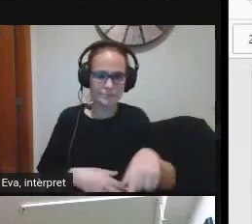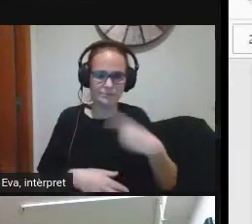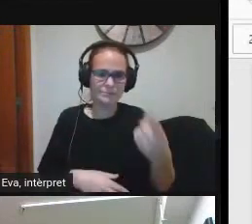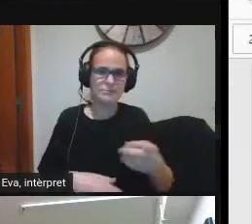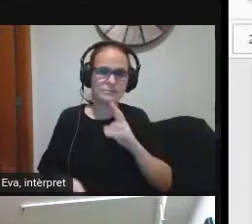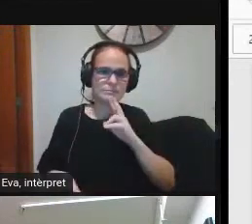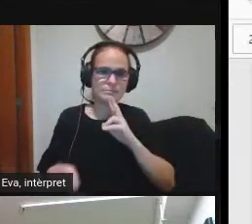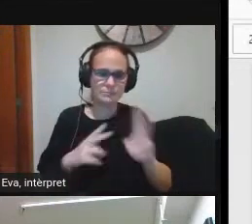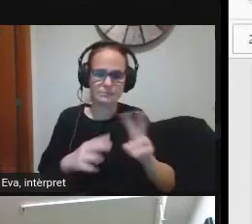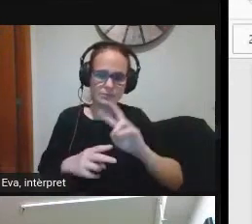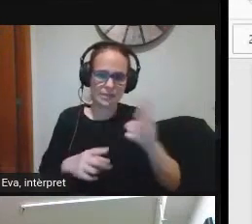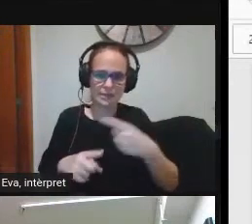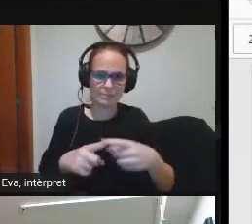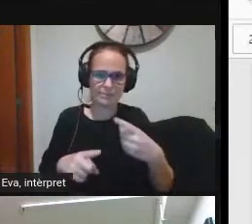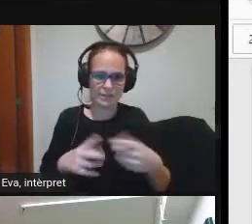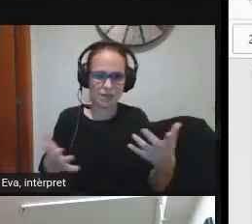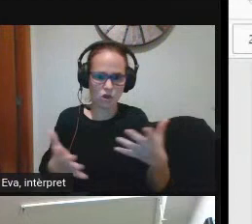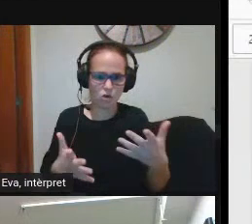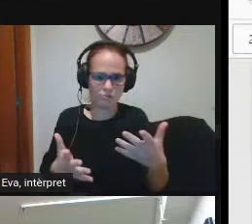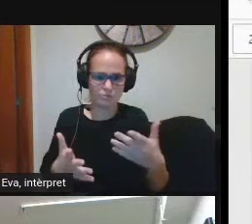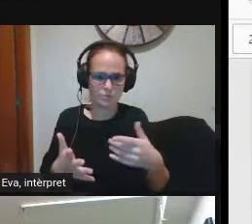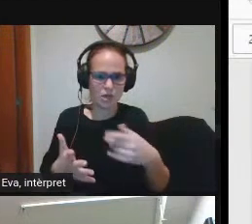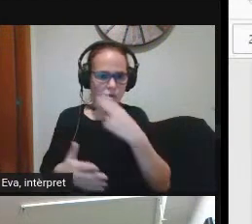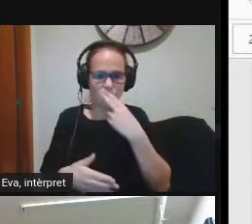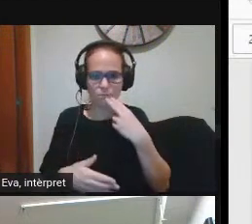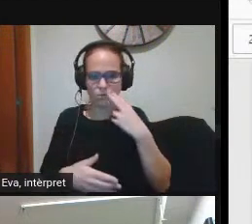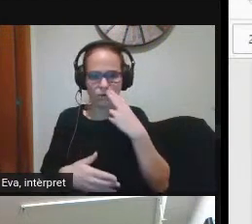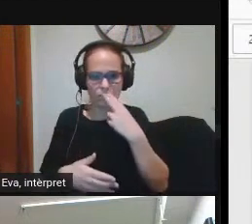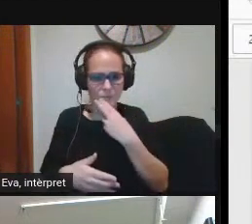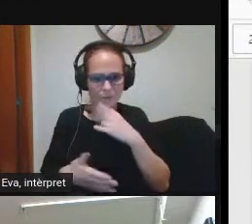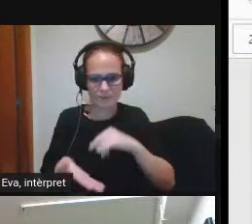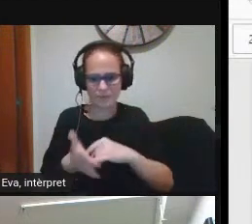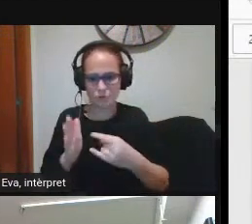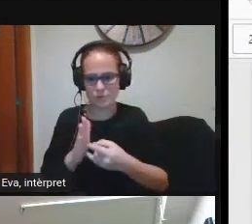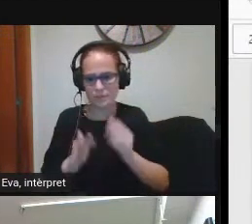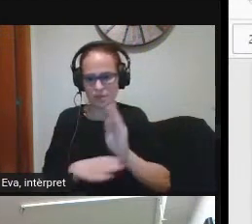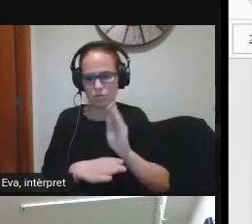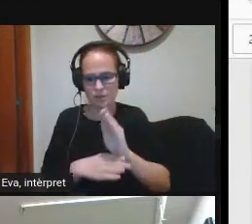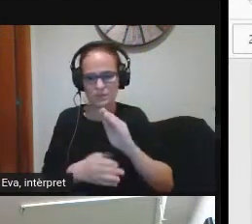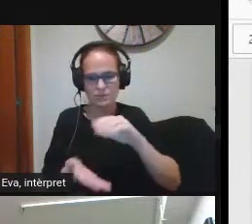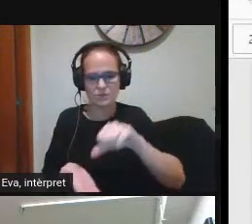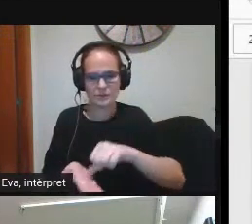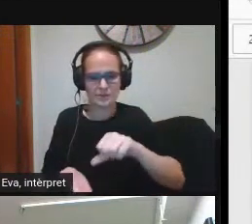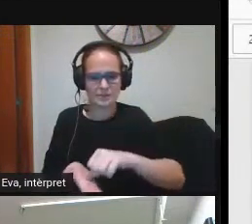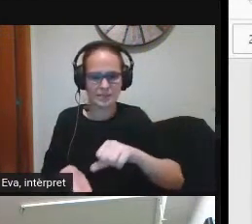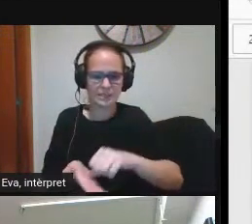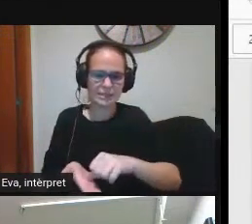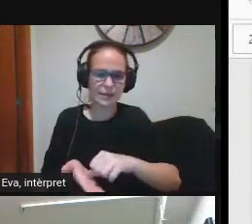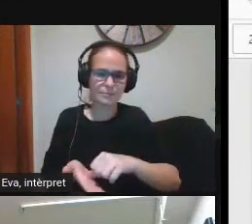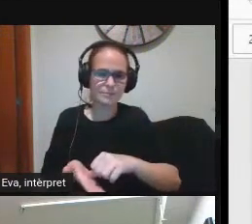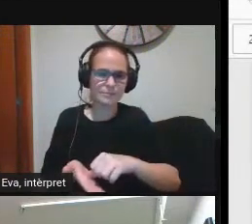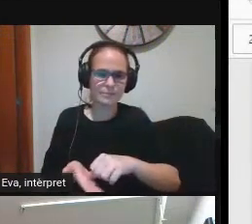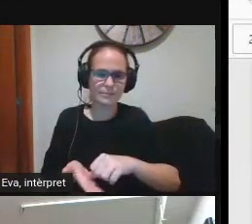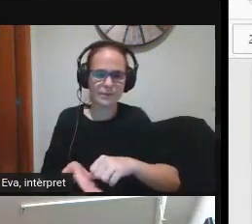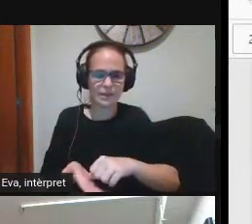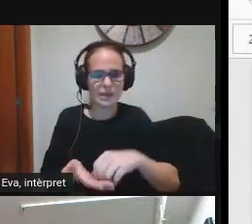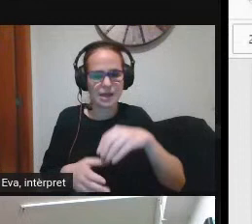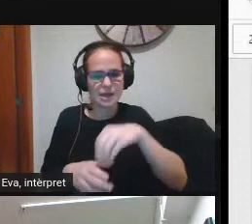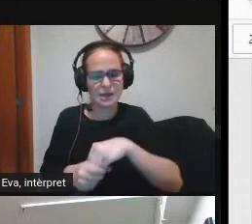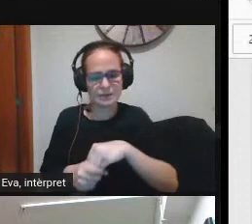tenint en compte que tenim un compromís al projecte educatiu de centre en el qual s'ha d'implementar